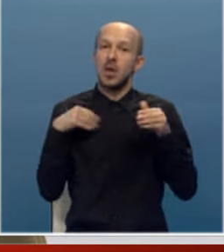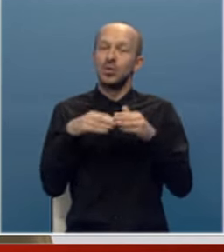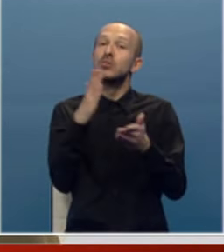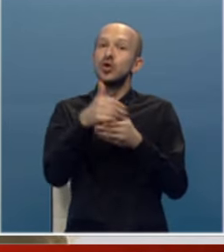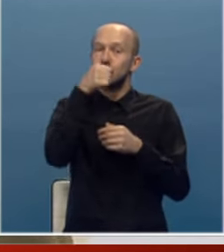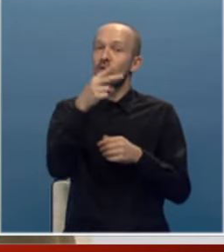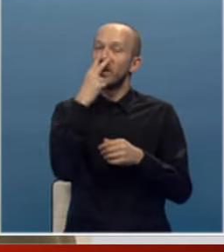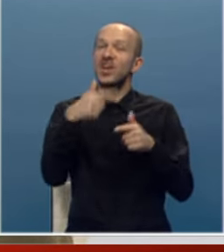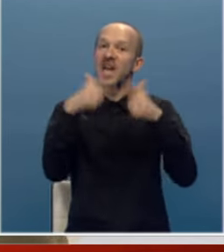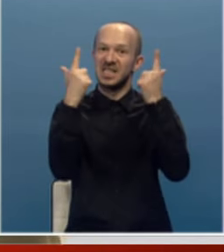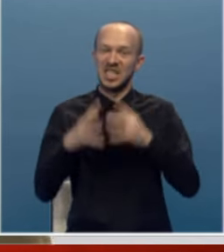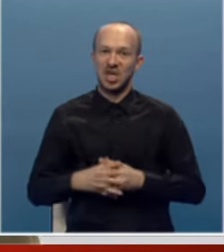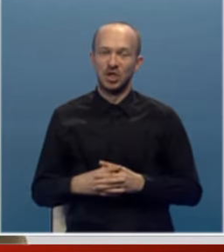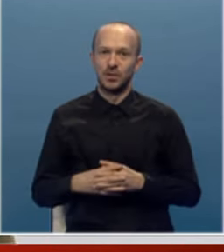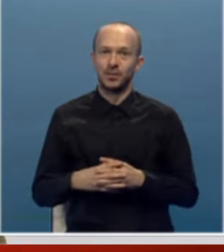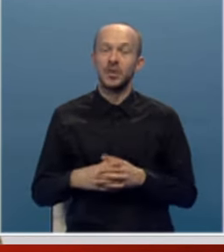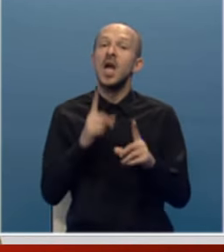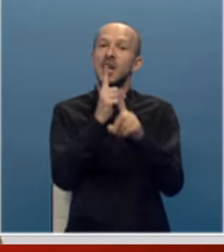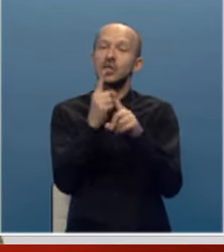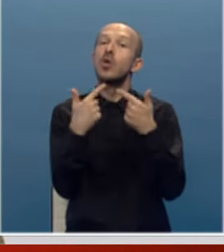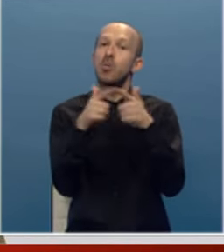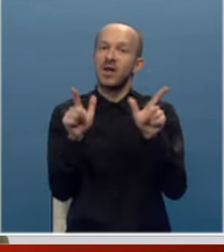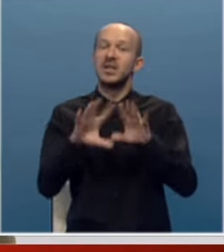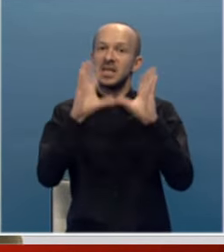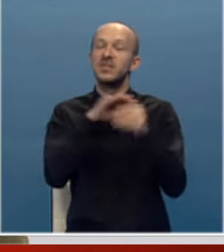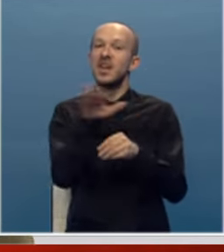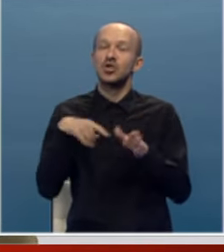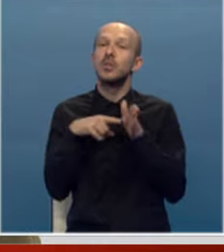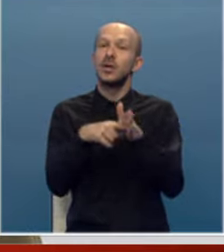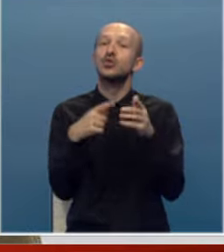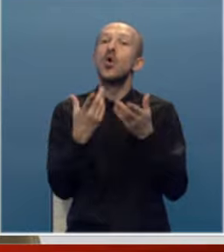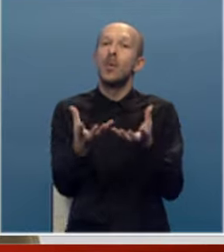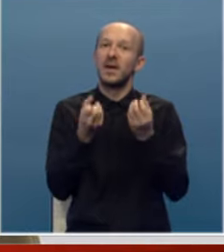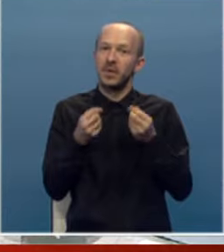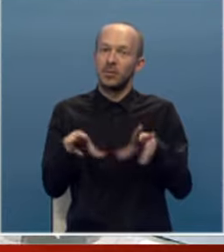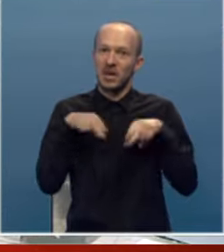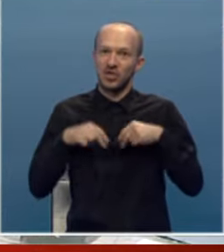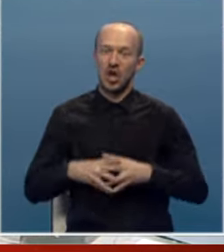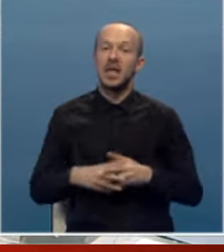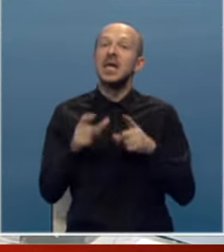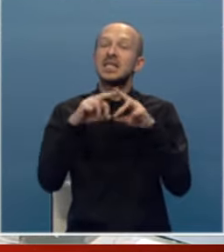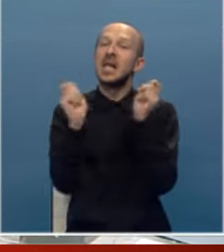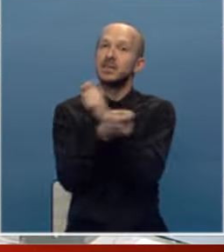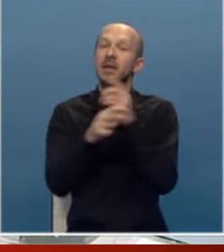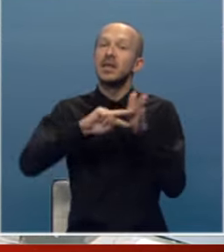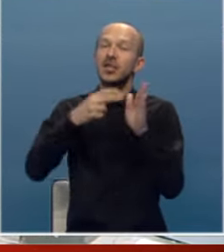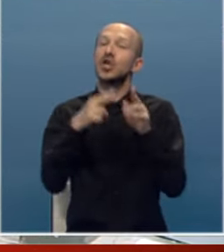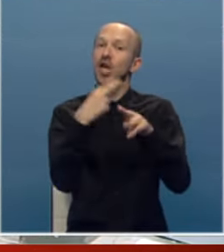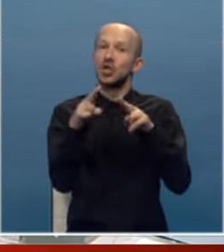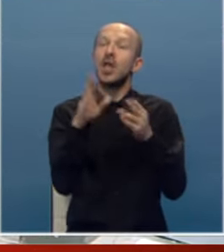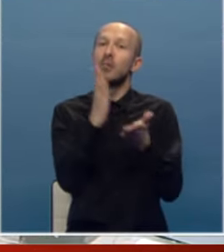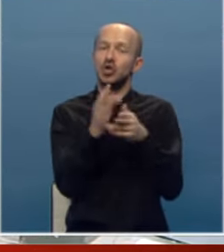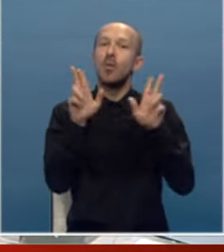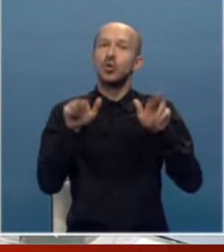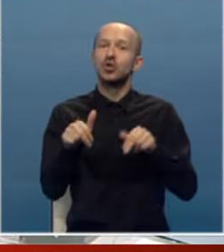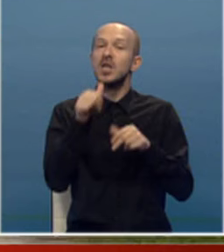bude što vidljiviji i jasniji. Našli smo na odobravanje, svi naši predlozi su obzireni, prihvaćeni. Sa izmjenama tehničkih rješenja bit